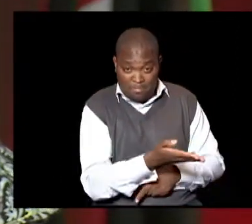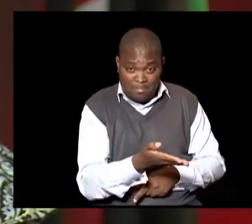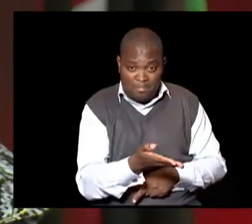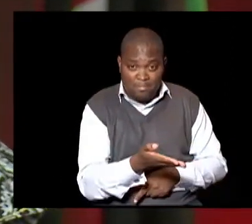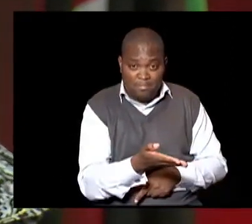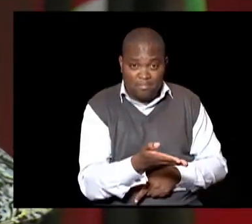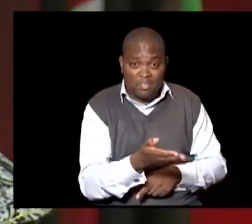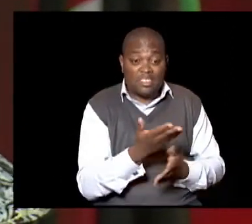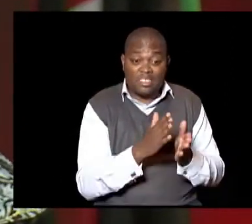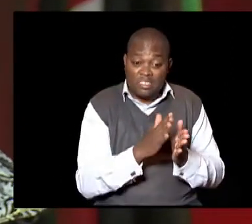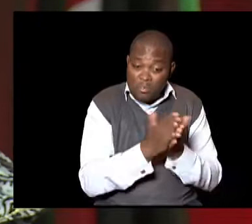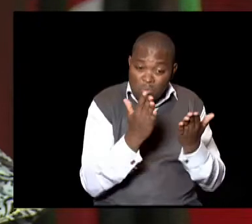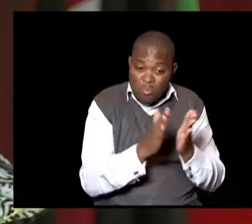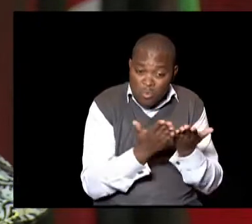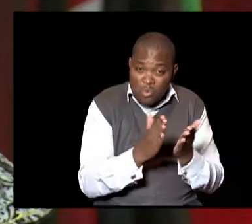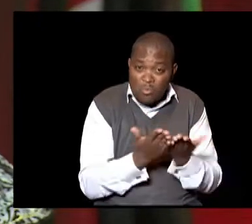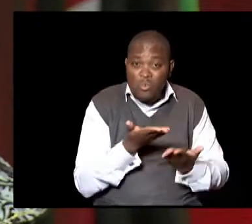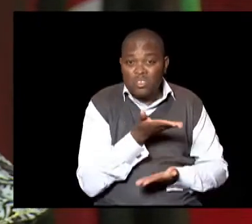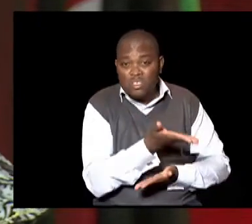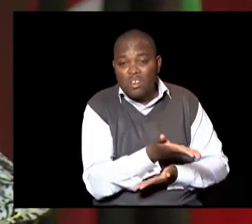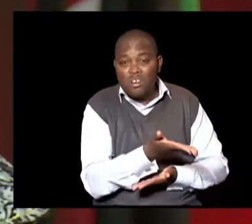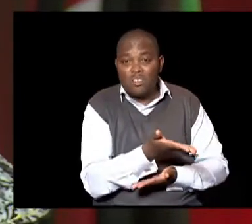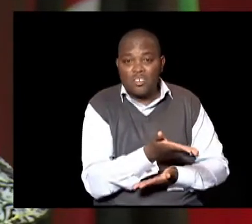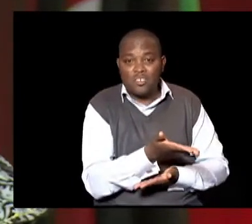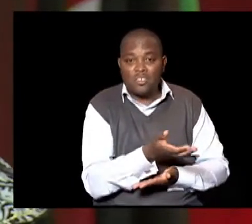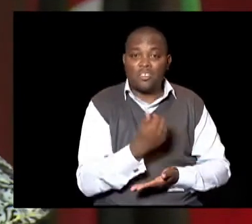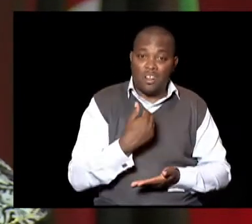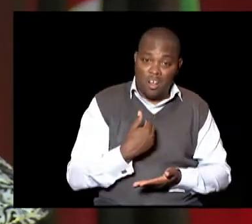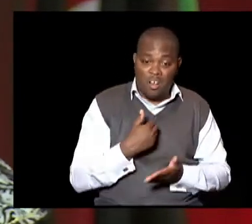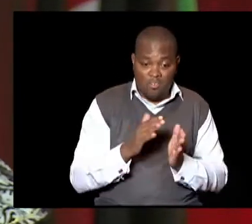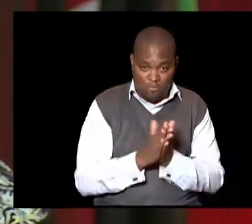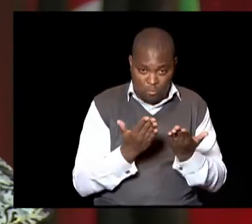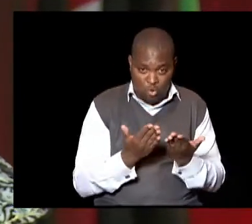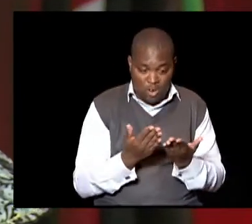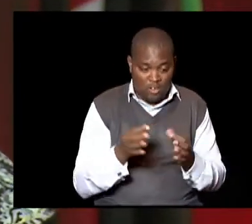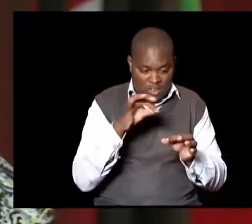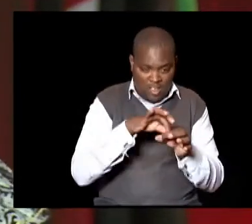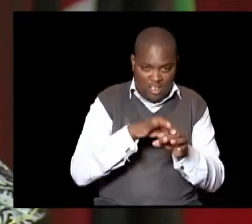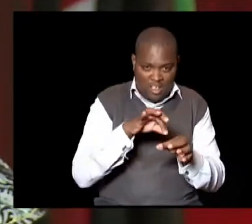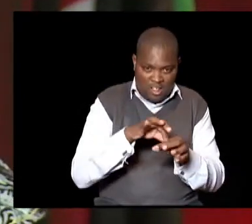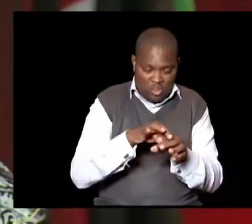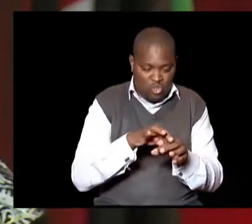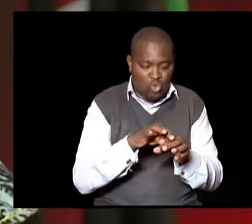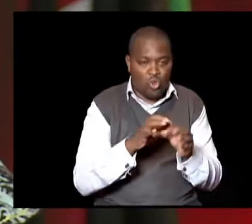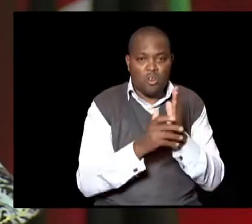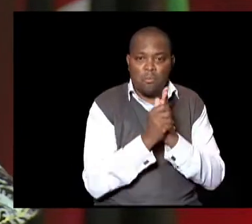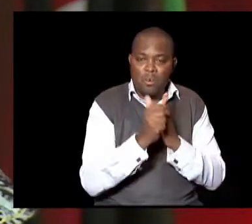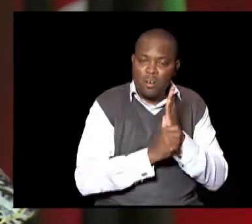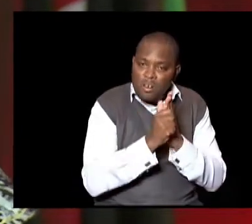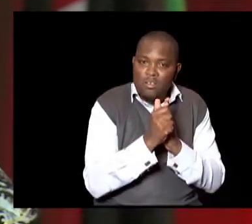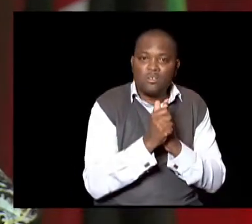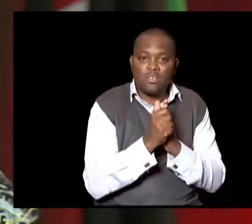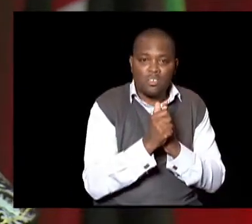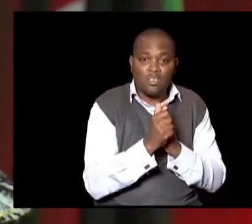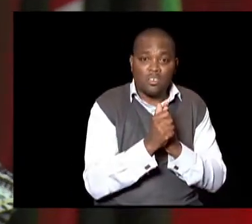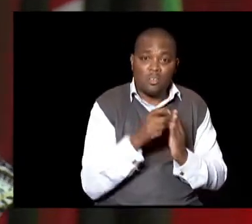Hii Na unajua officers wote Wetu anajua kusoma Lazma ukua unajua kusoma Tuna kutraina